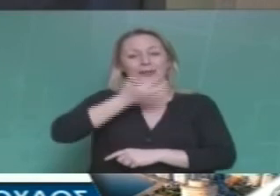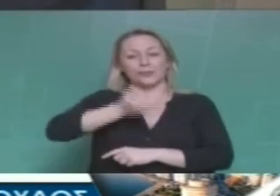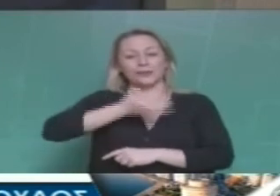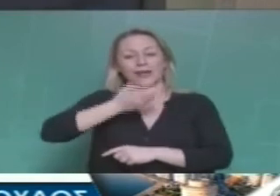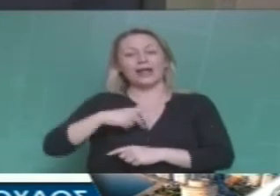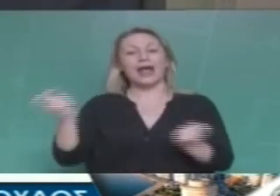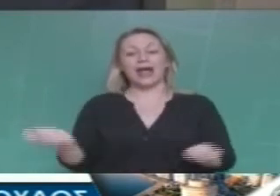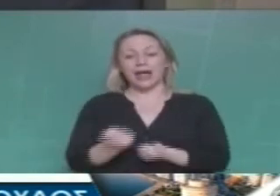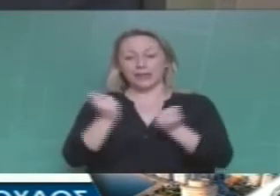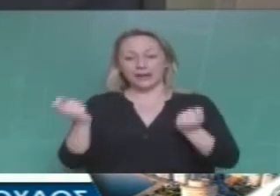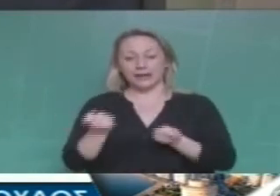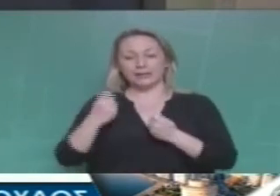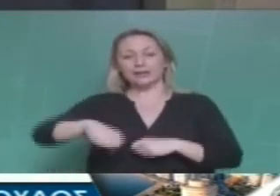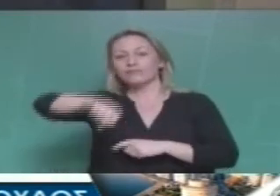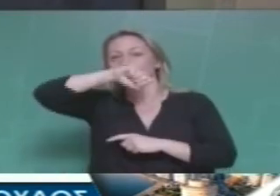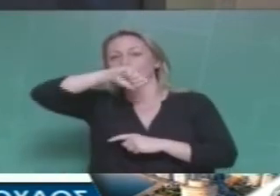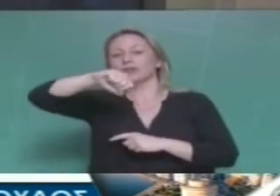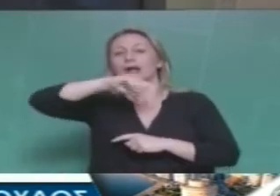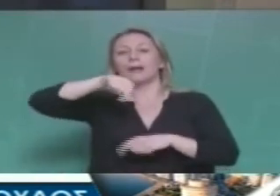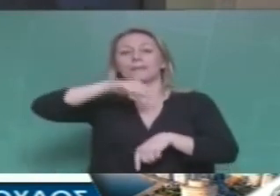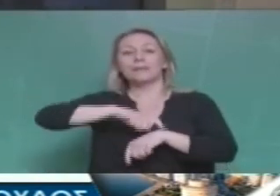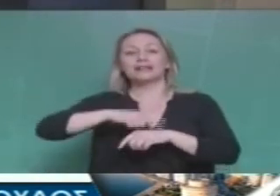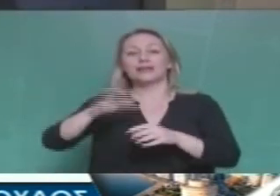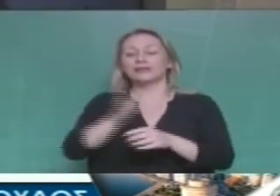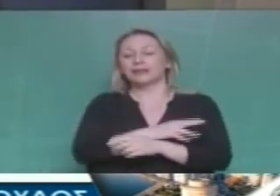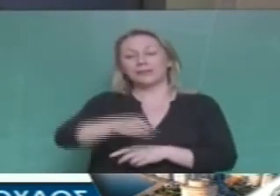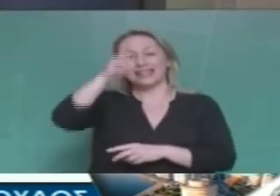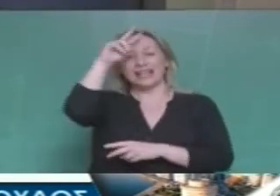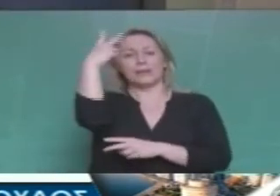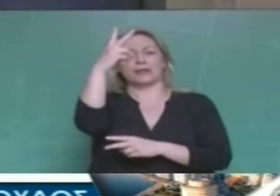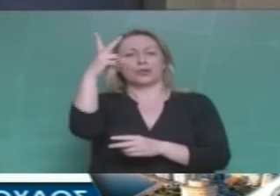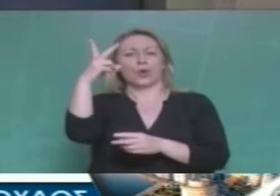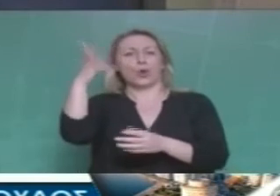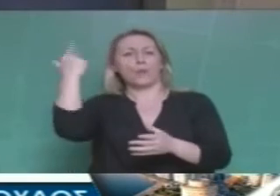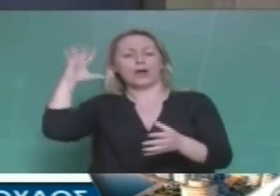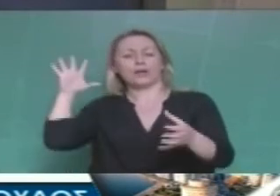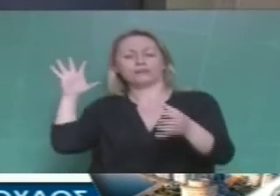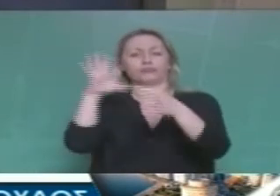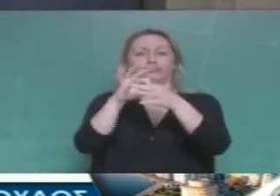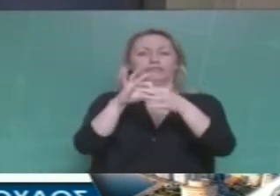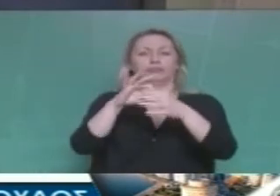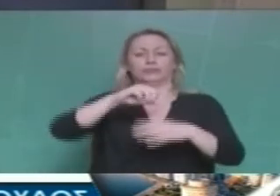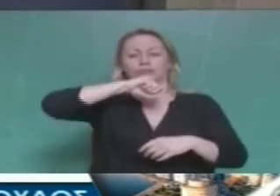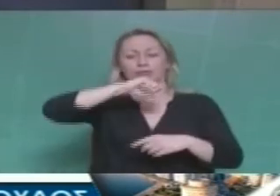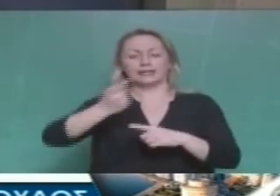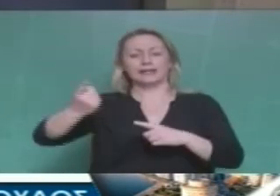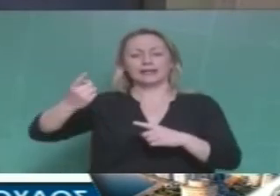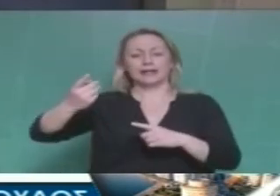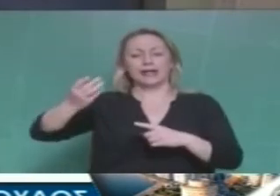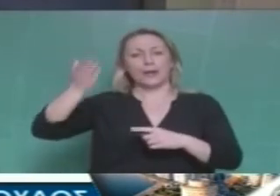επαγγελματία θαυμαστή των ταγμάτων ασφαλείας συνεργατών των Γερμανών και του κολαστηρίου της